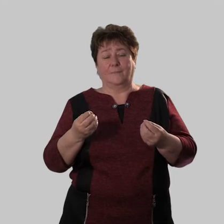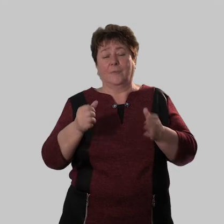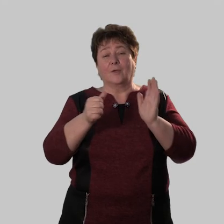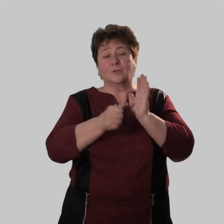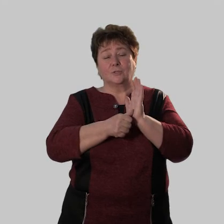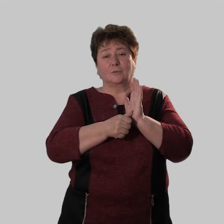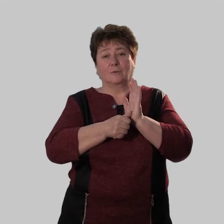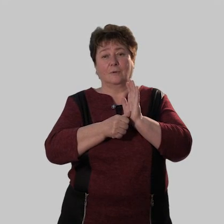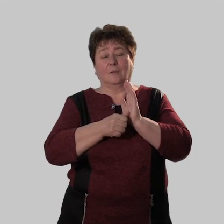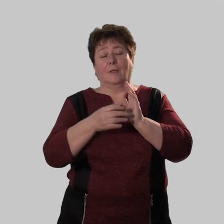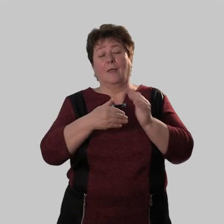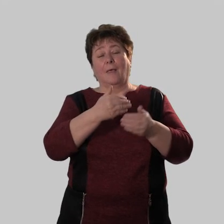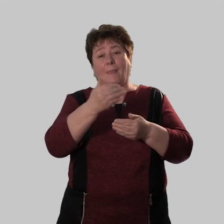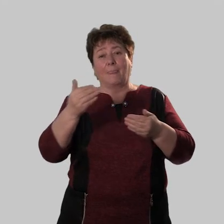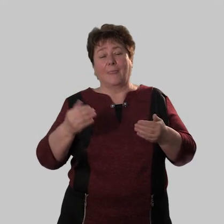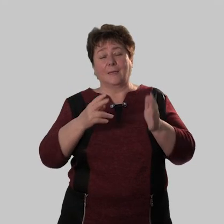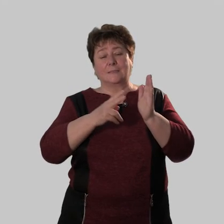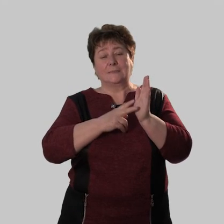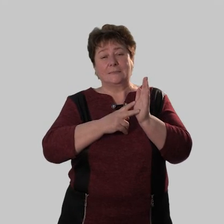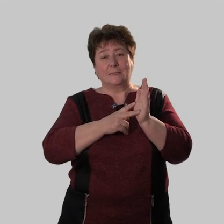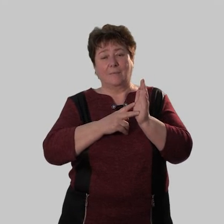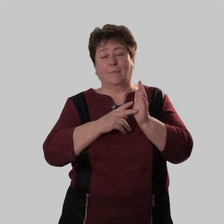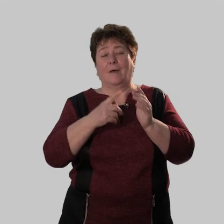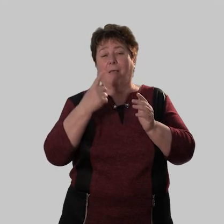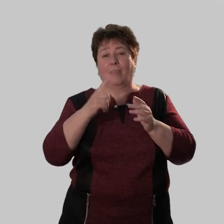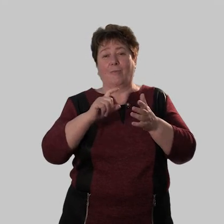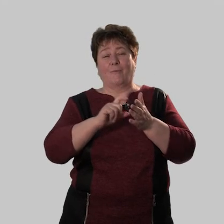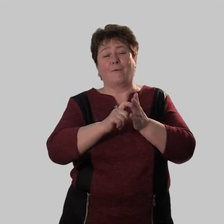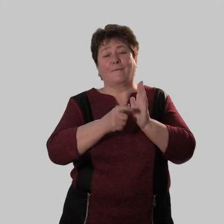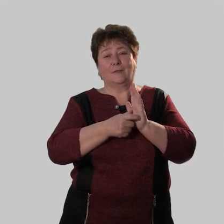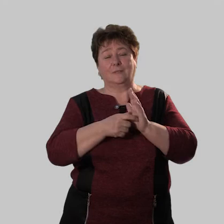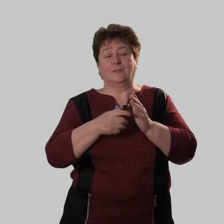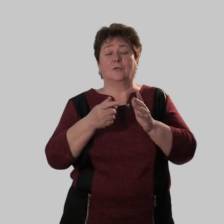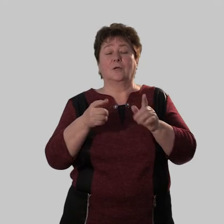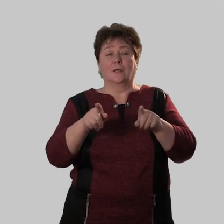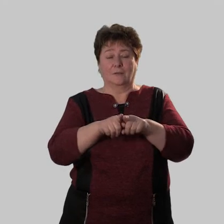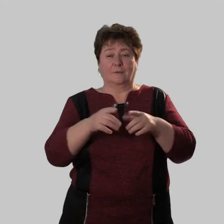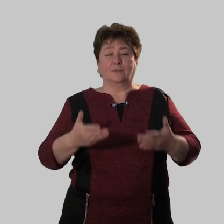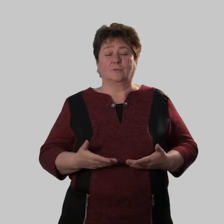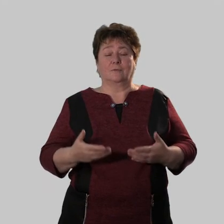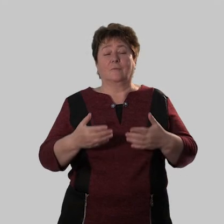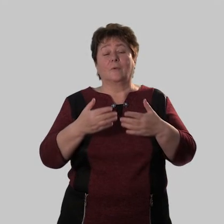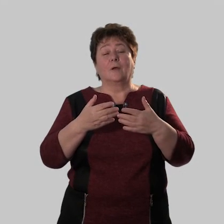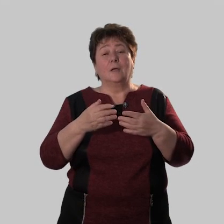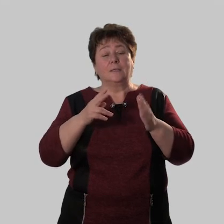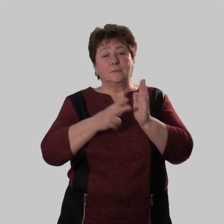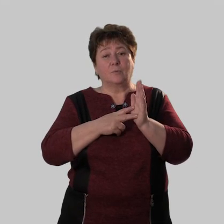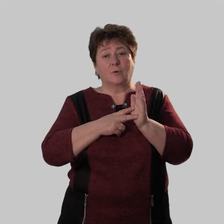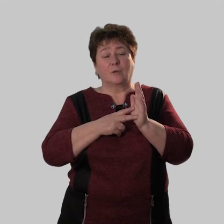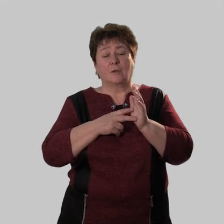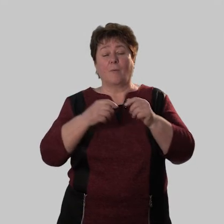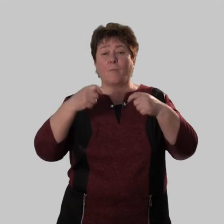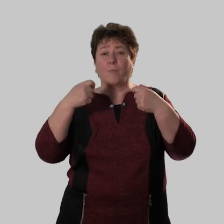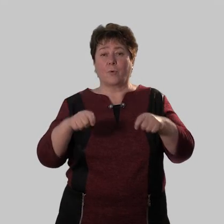Первое. Нас семь в одной квартире. Вот так и живем. Седьмое.